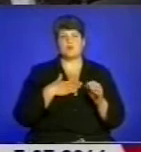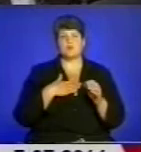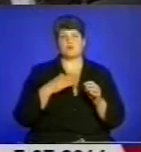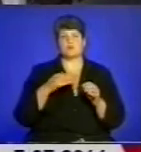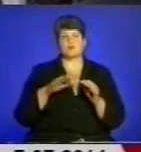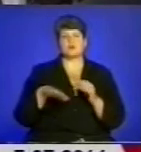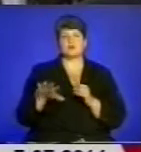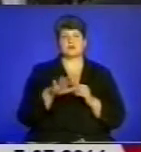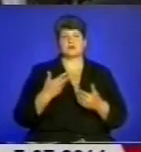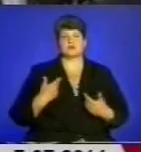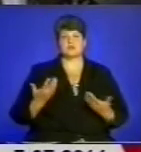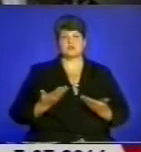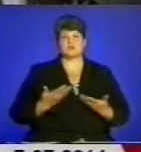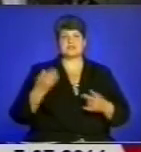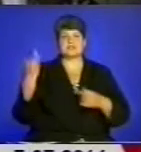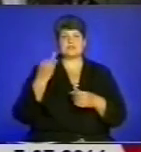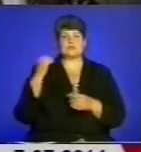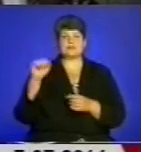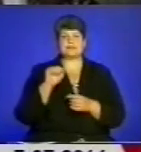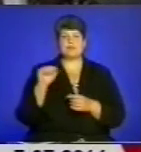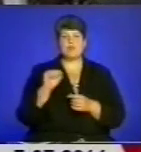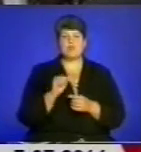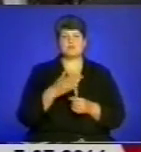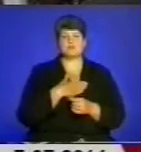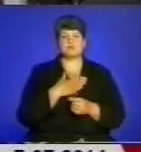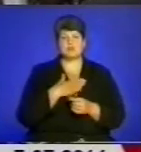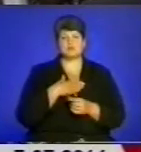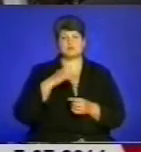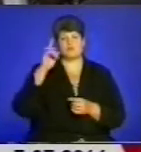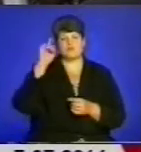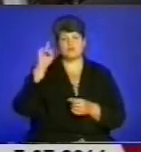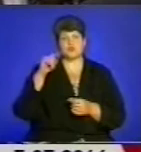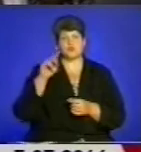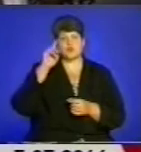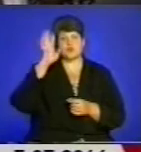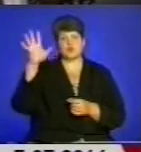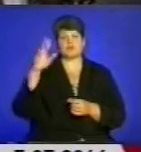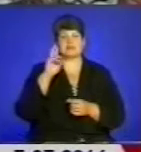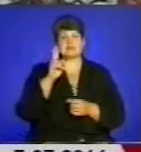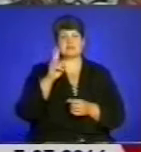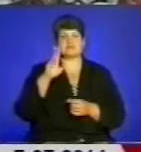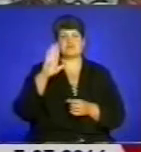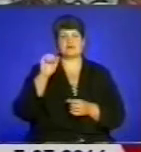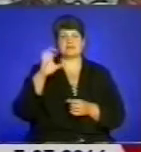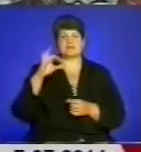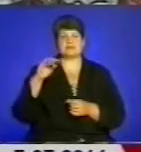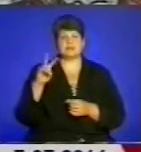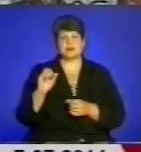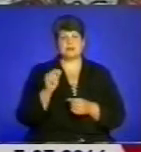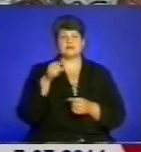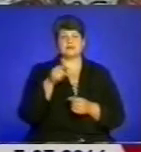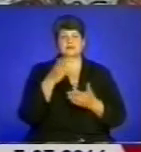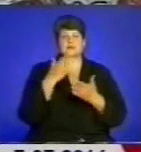проживаю. «Це історія Тереболі, історія нашого відомого на весь світ князя Василька. На ній зображено і